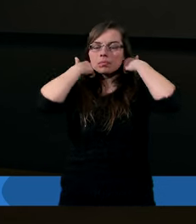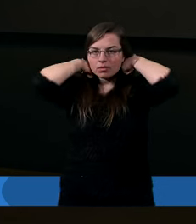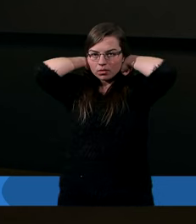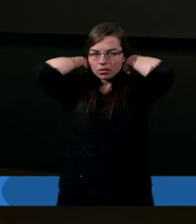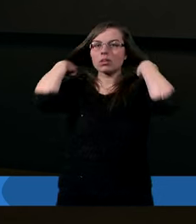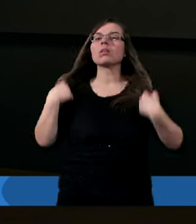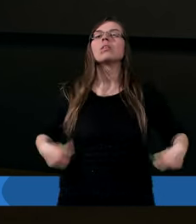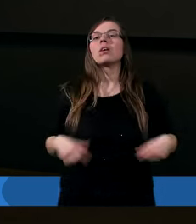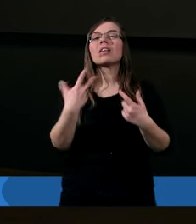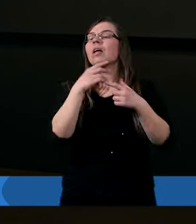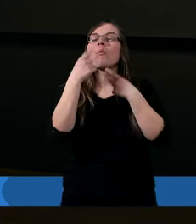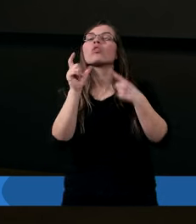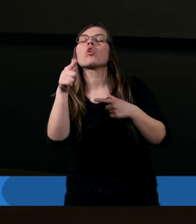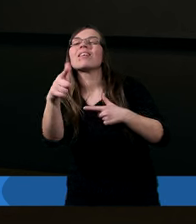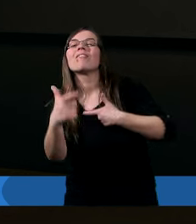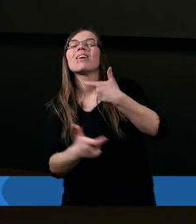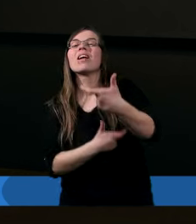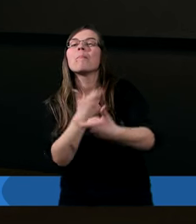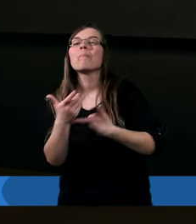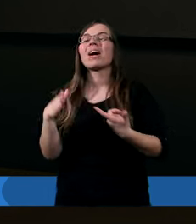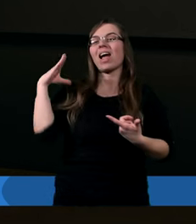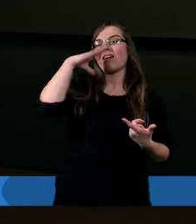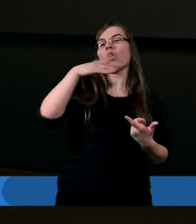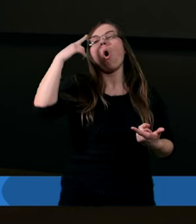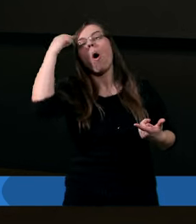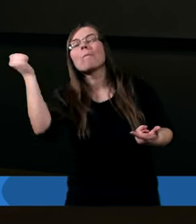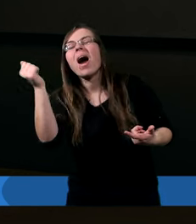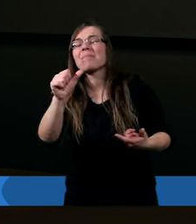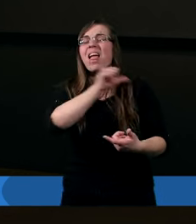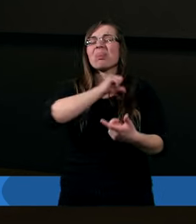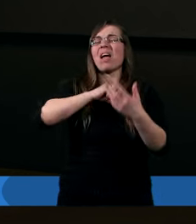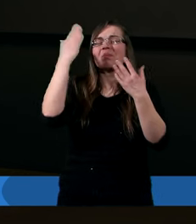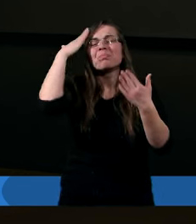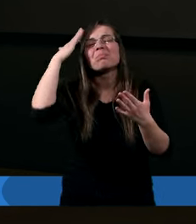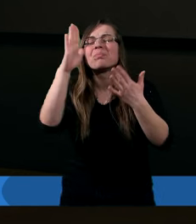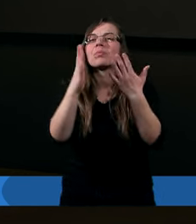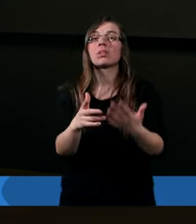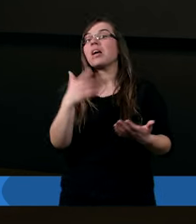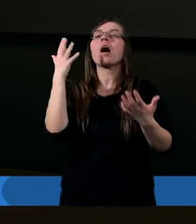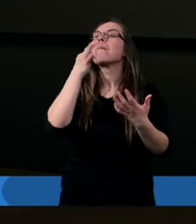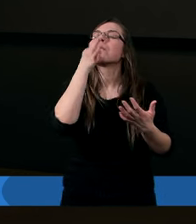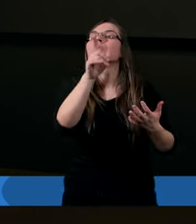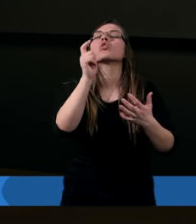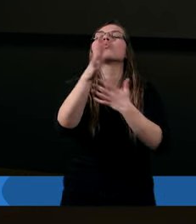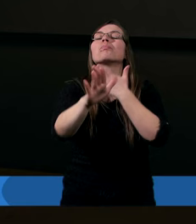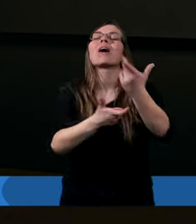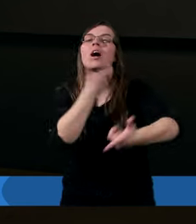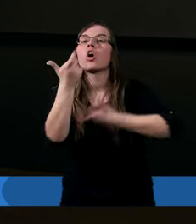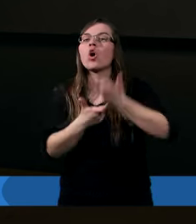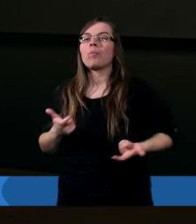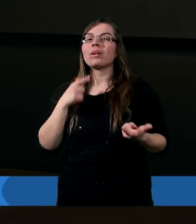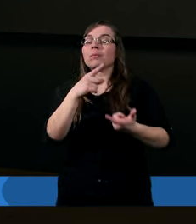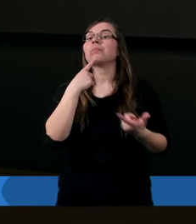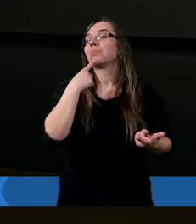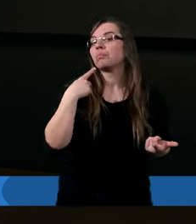Nie powiedział, co ty wyprawiasz, upamiętaj się. Nie. A on mówi, to co ja mam robić? Idź